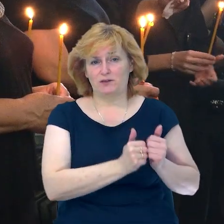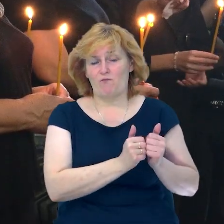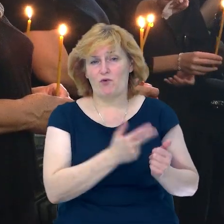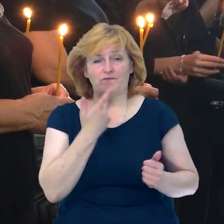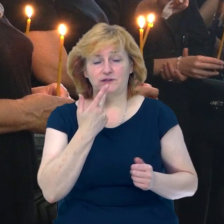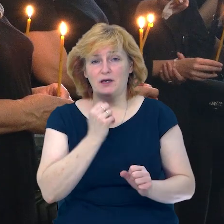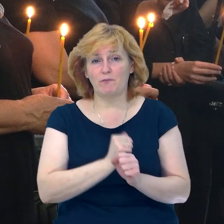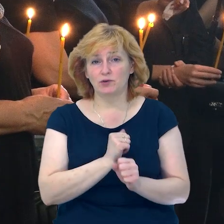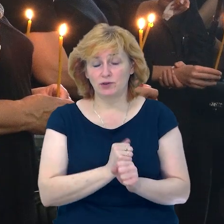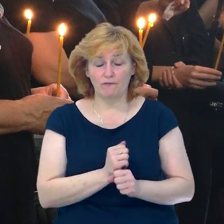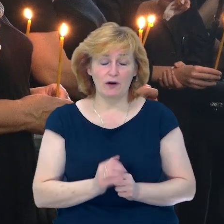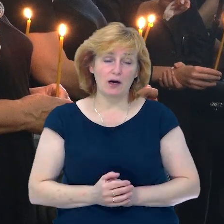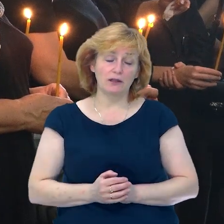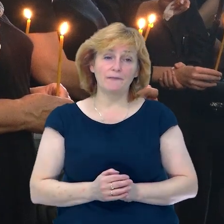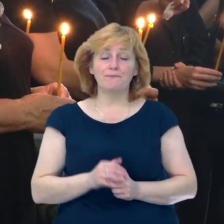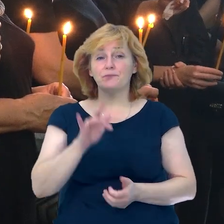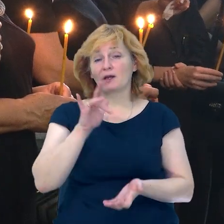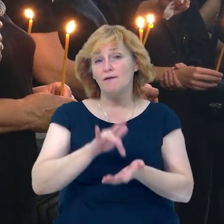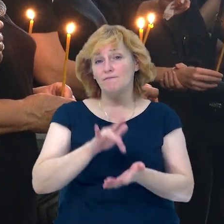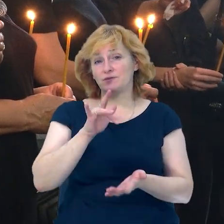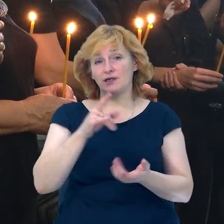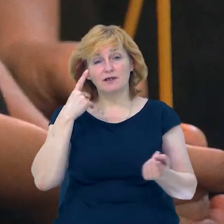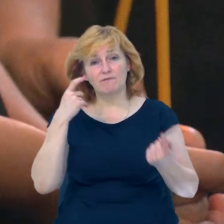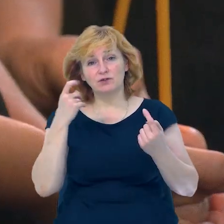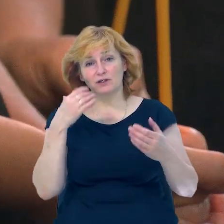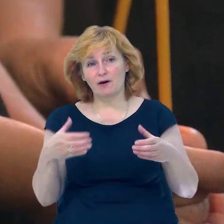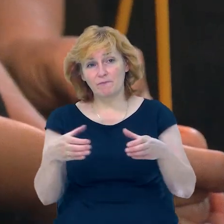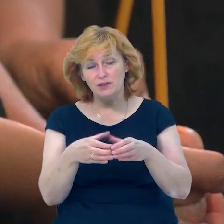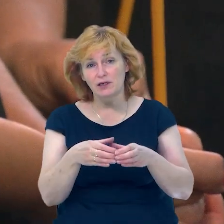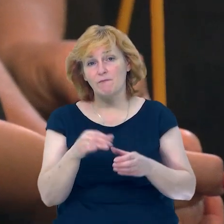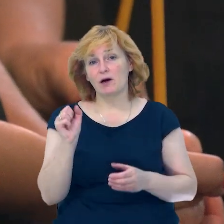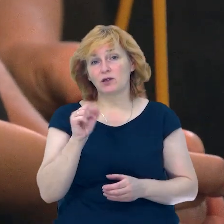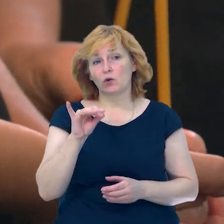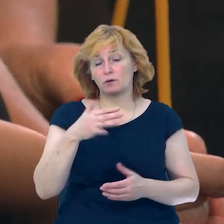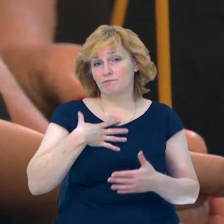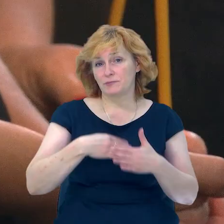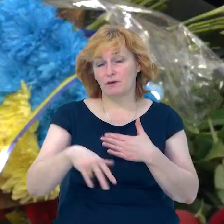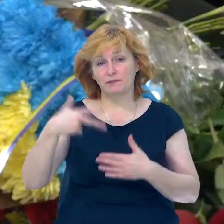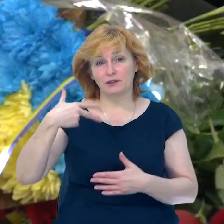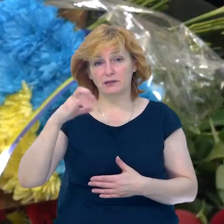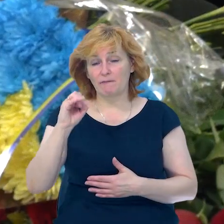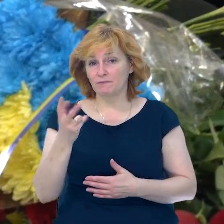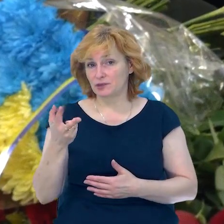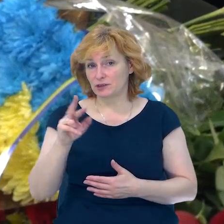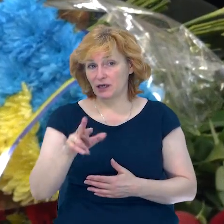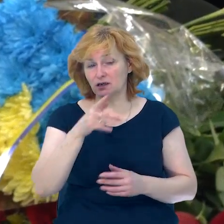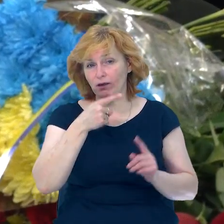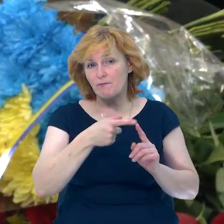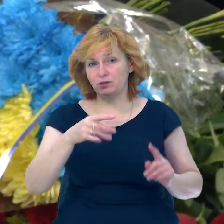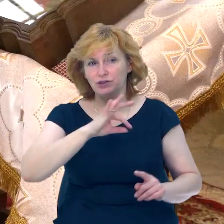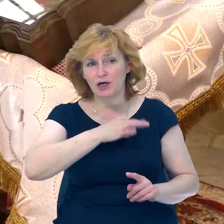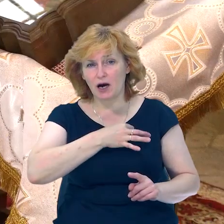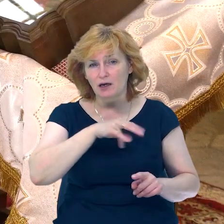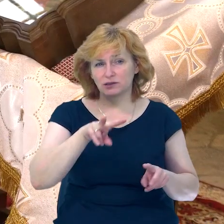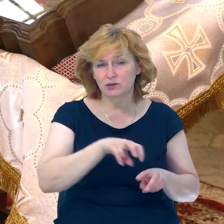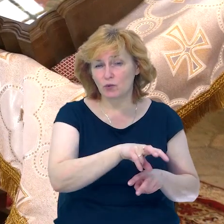інформацією обласного терцентру комплектування та соціальної підтримки, Андрій Юрченко загинув 30 серпня під час розвідки для визначення місць